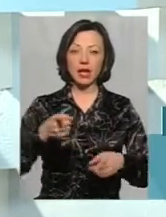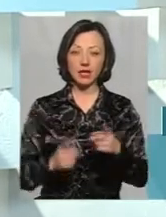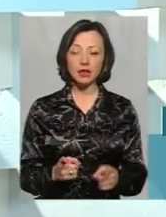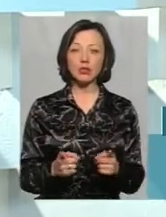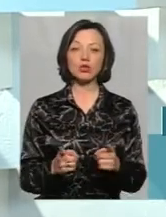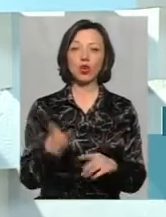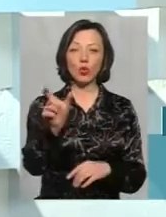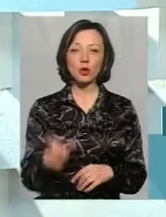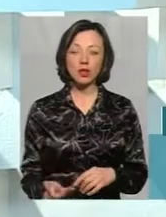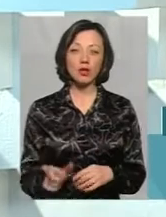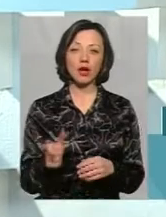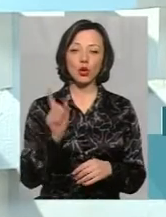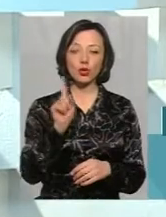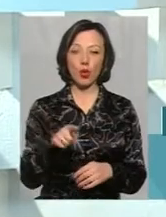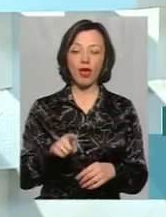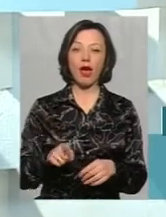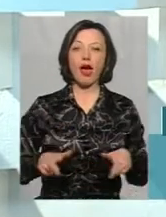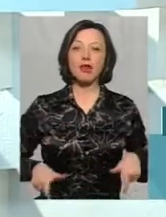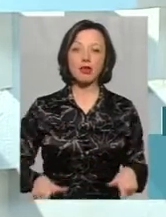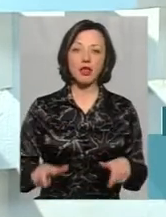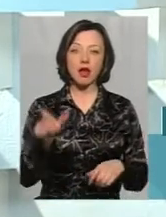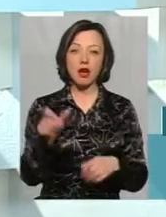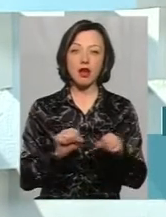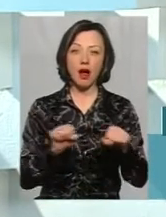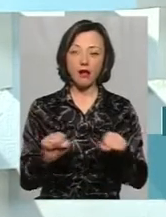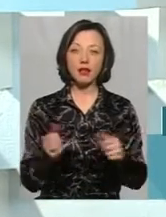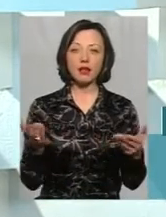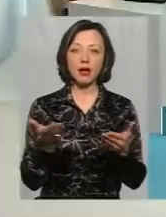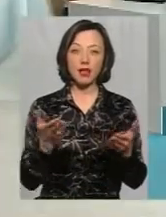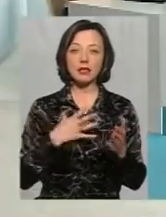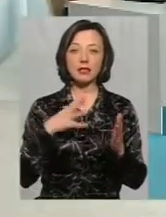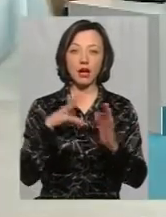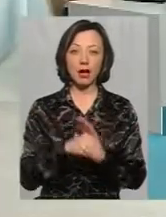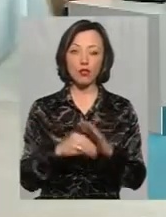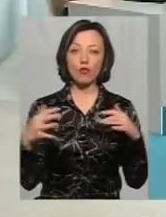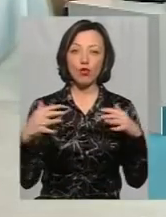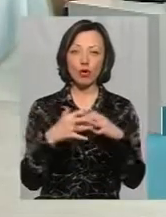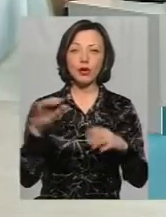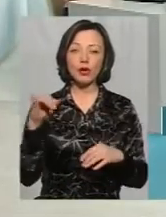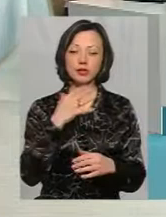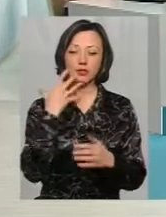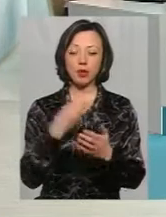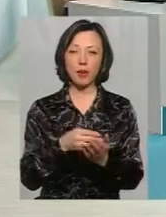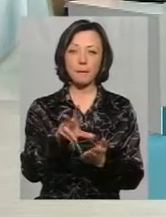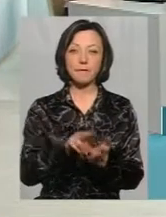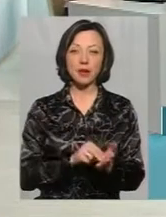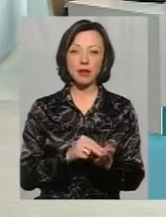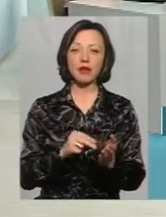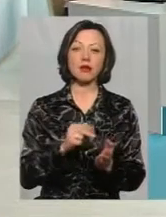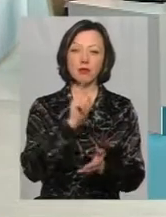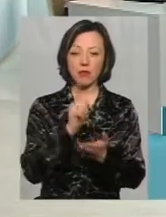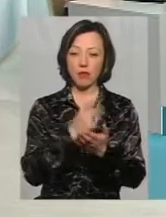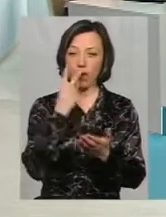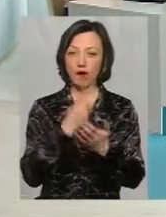людина, той генерал, який навіть загинув в бою і своїм прикладом має надихати нас до